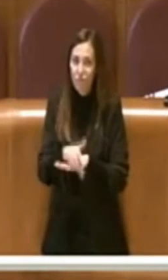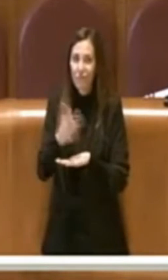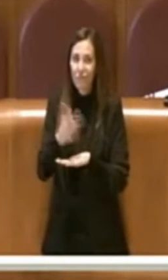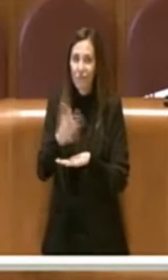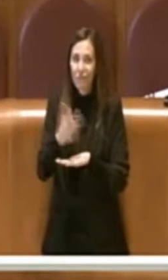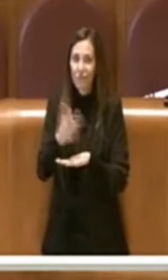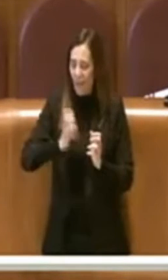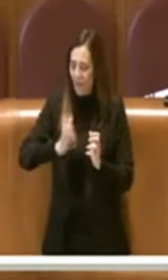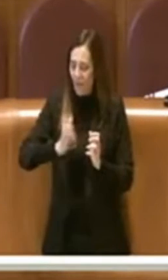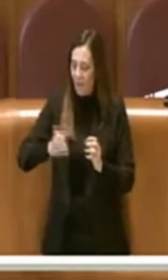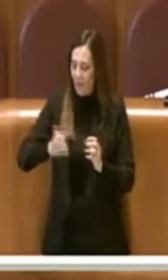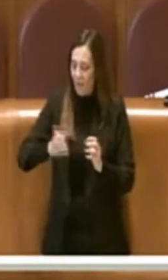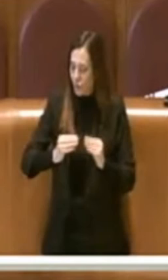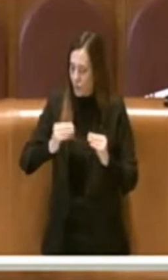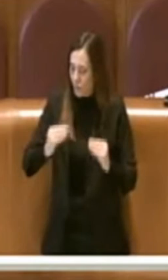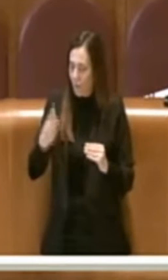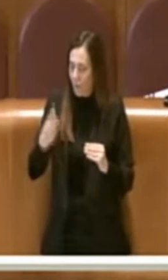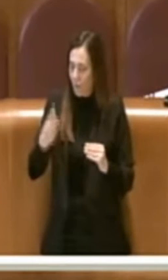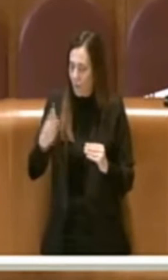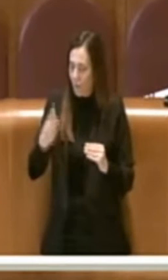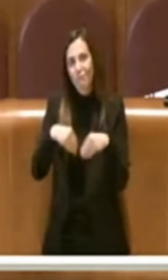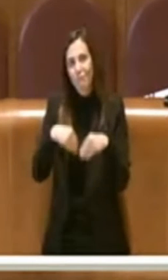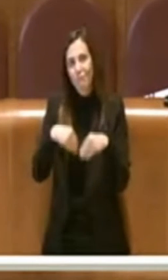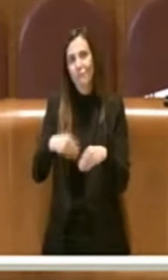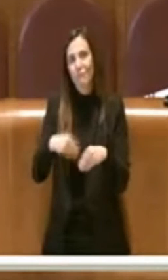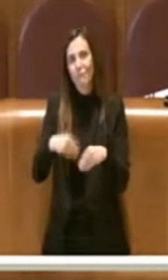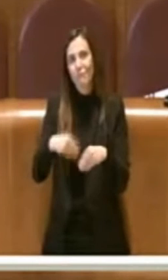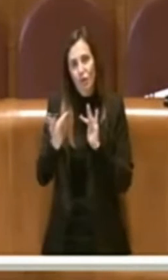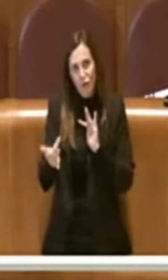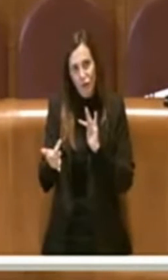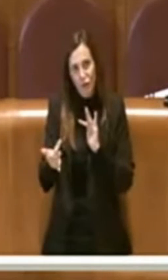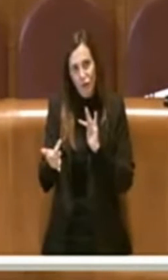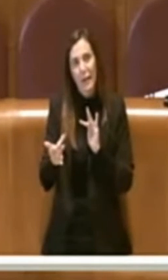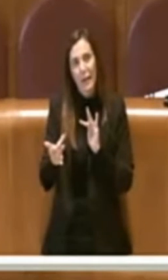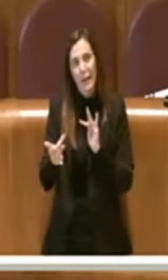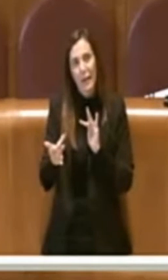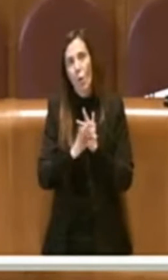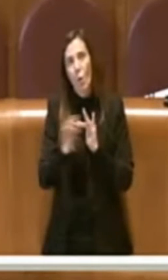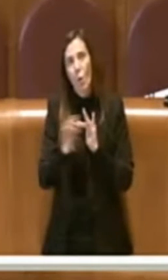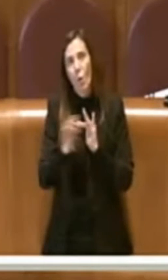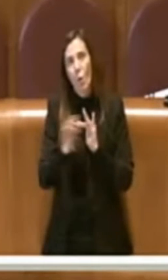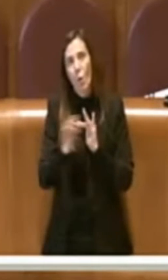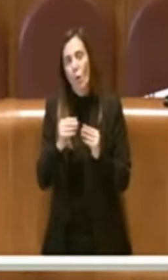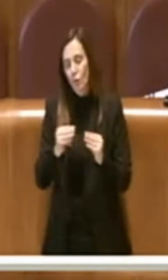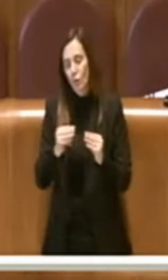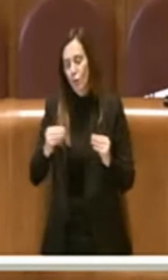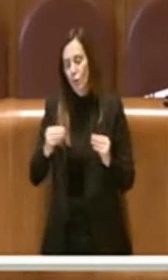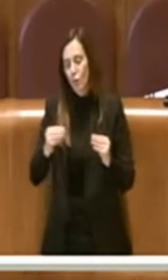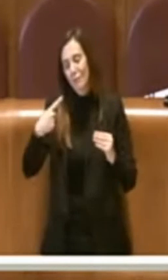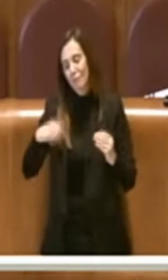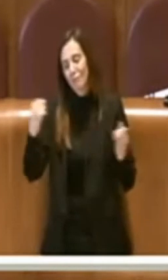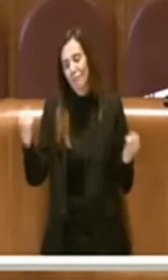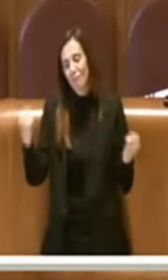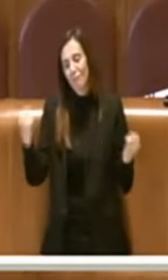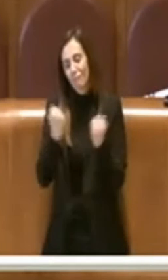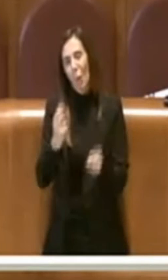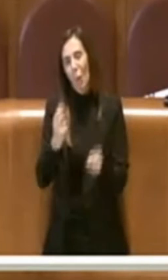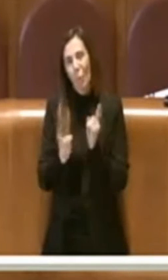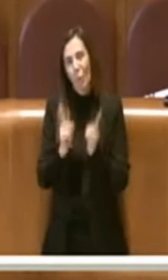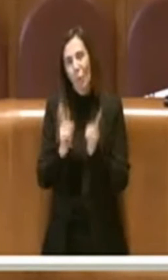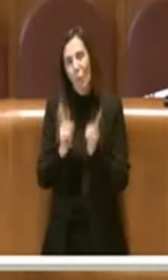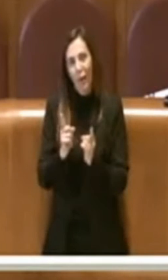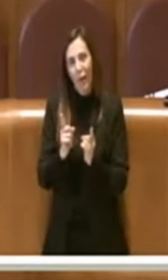di partecipazione digitali o nuovi strumenti di iniziativa popolare che